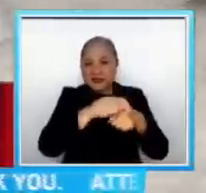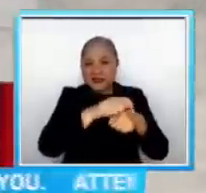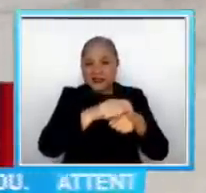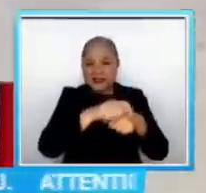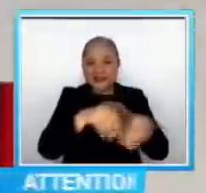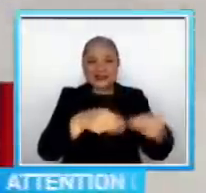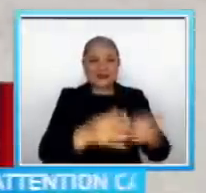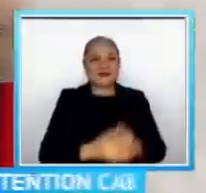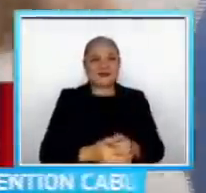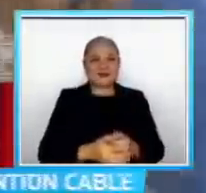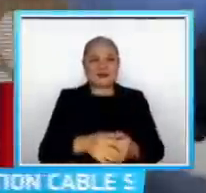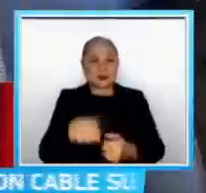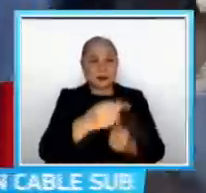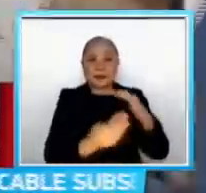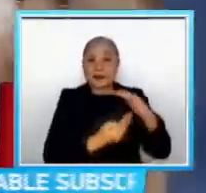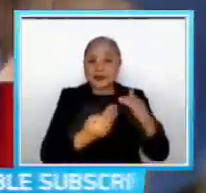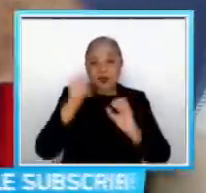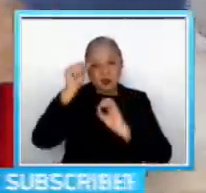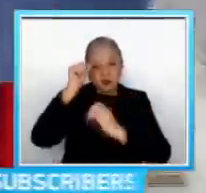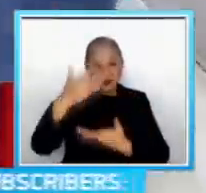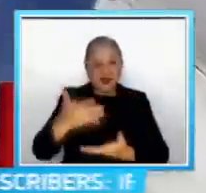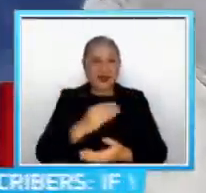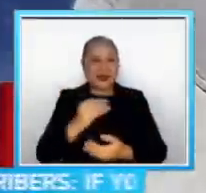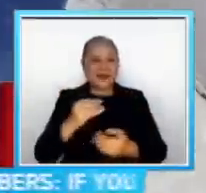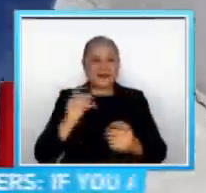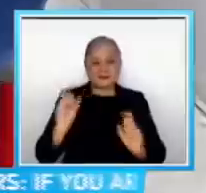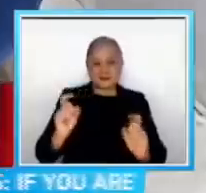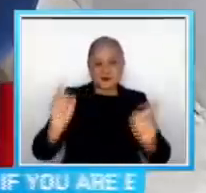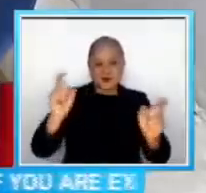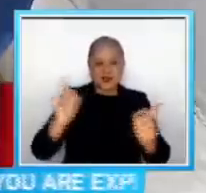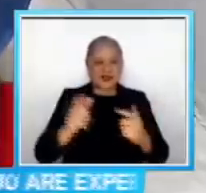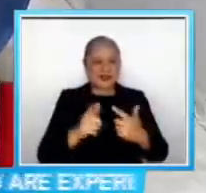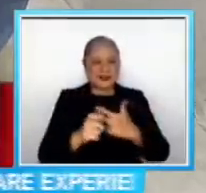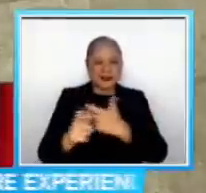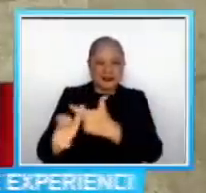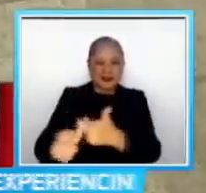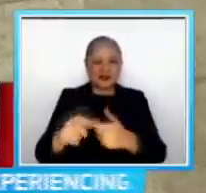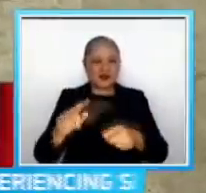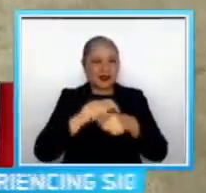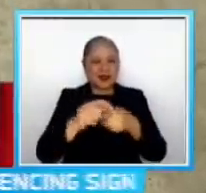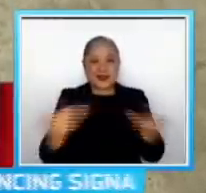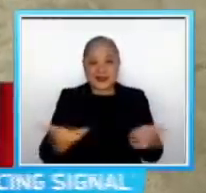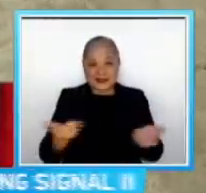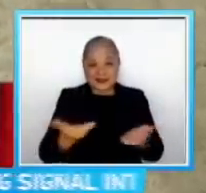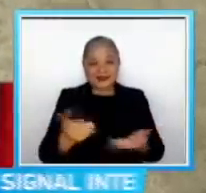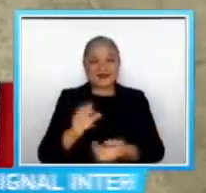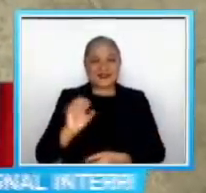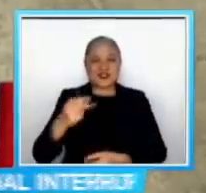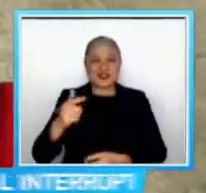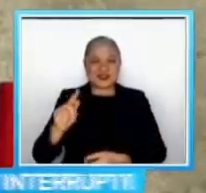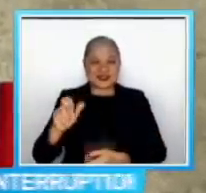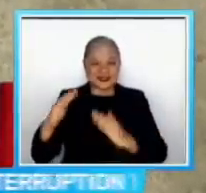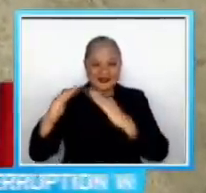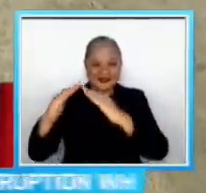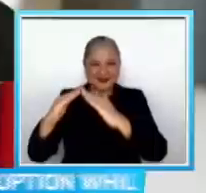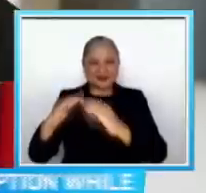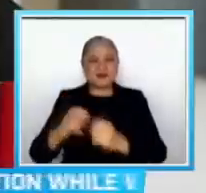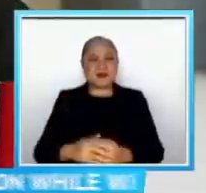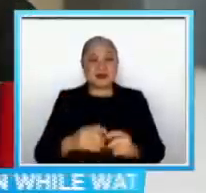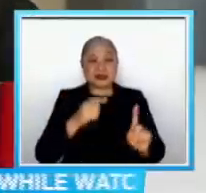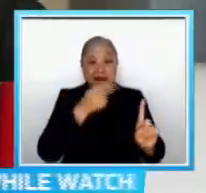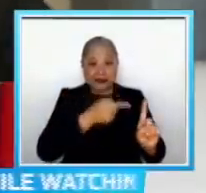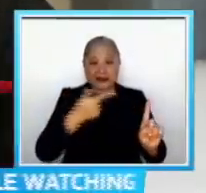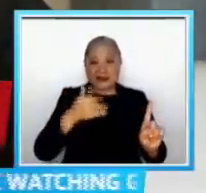sa kanilang basic obedience at agility training dito sa shelter Gaya ni Jello, nasa sobrang protective sa amon niya